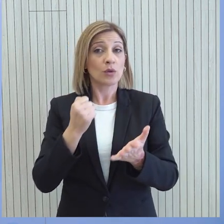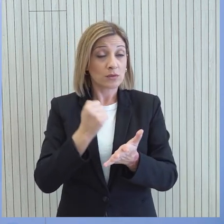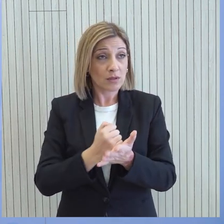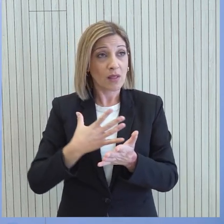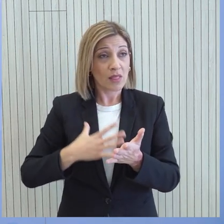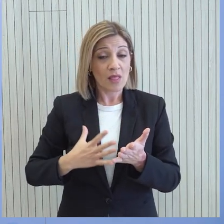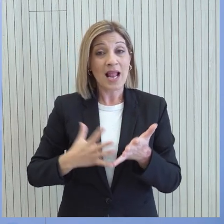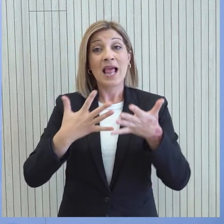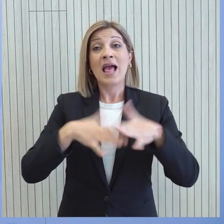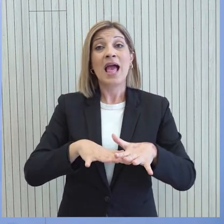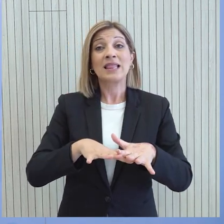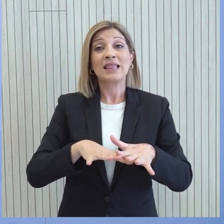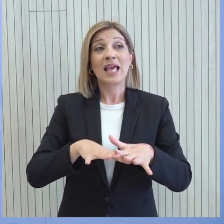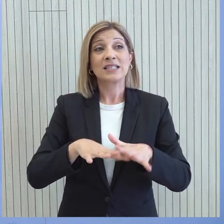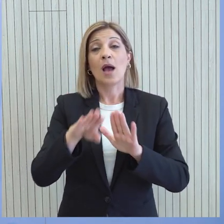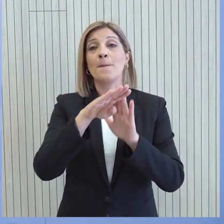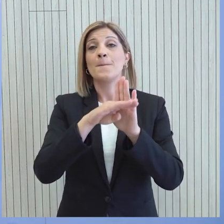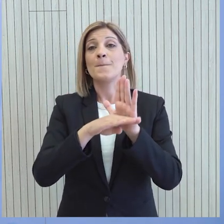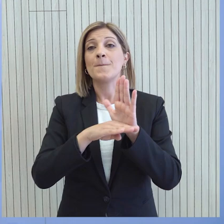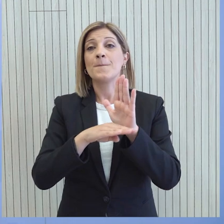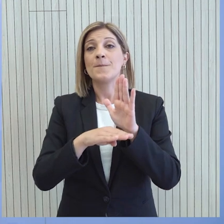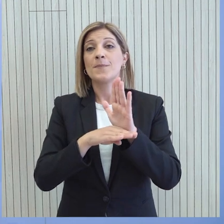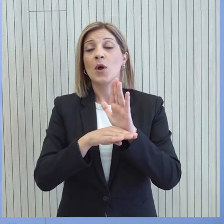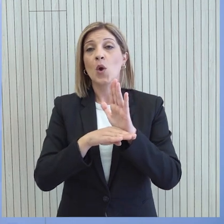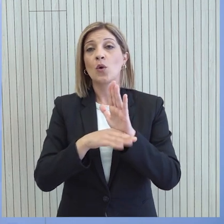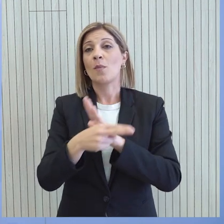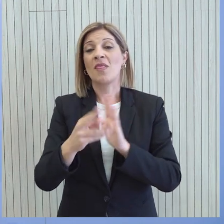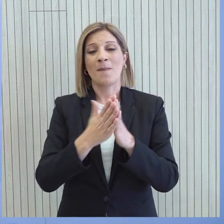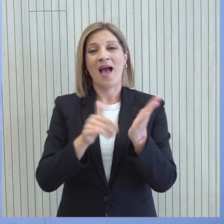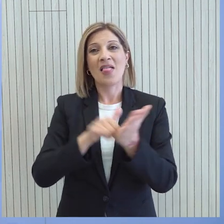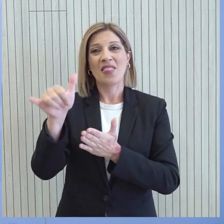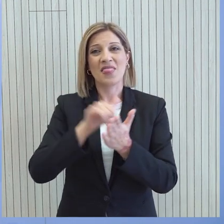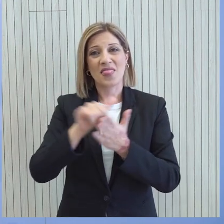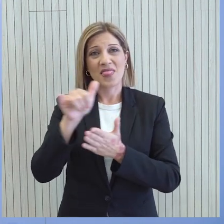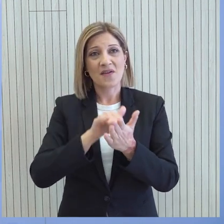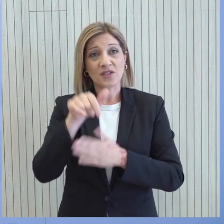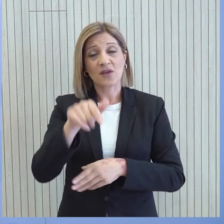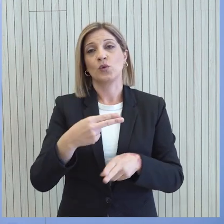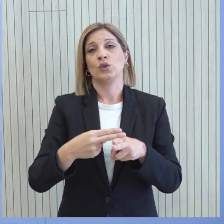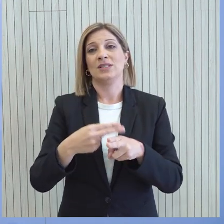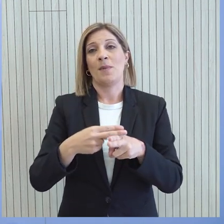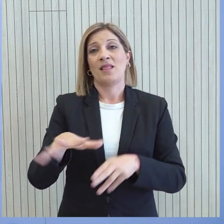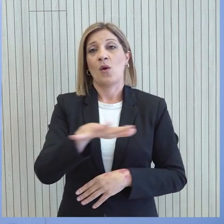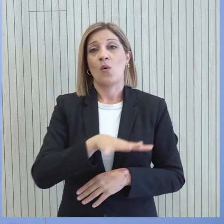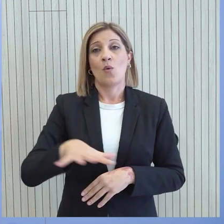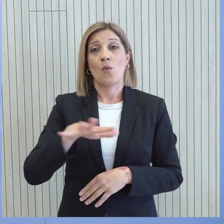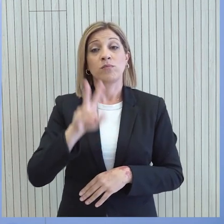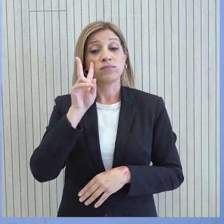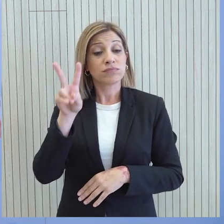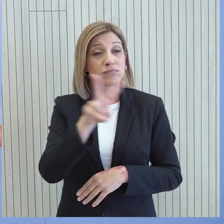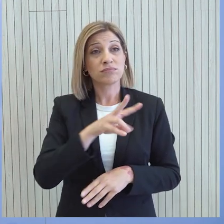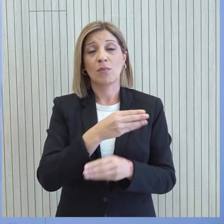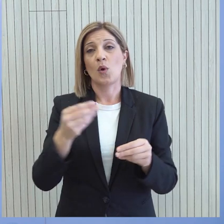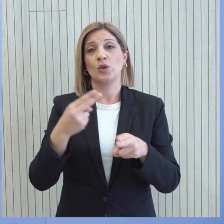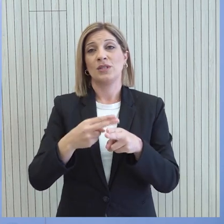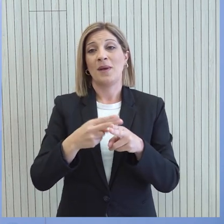πρόθεση της ένταξης της χώρας μας στο πρόγραμμα απαλλαγής θεώρησης διαβατηρίων το αμέσου επόμενο διάστημα βρέθηκαν στην ατζέντα της